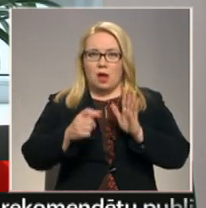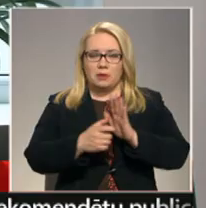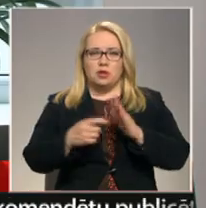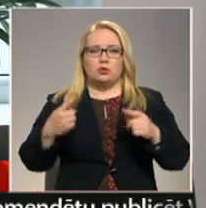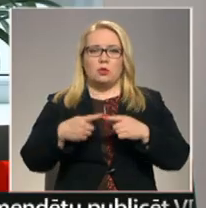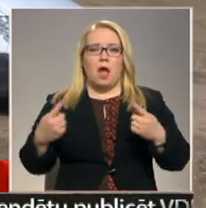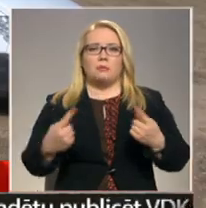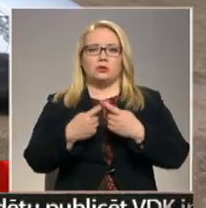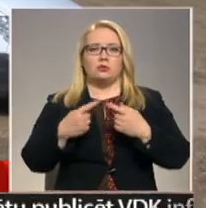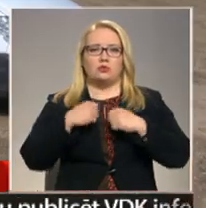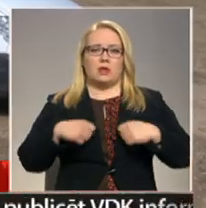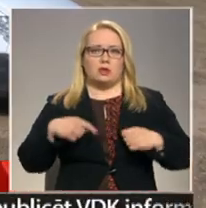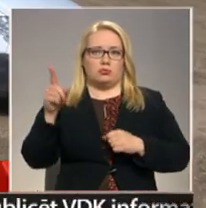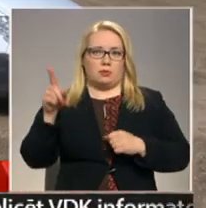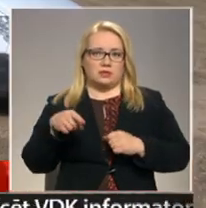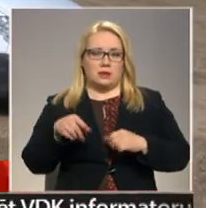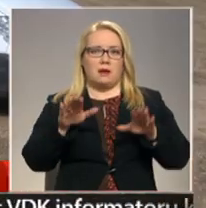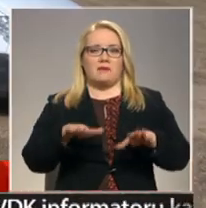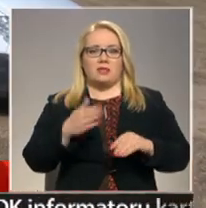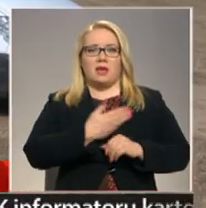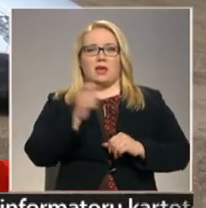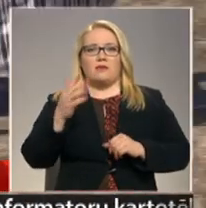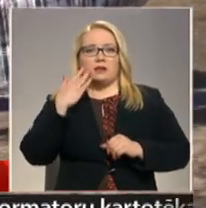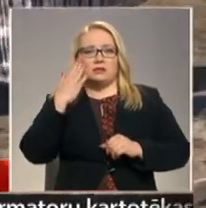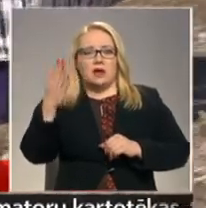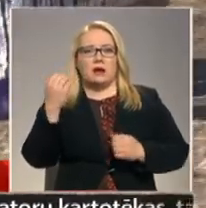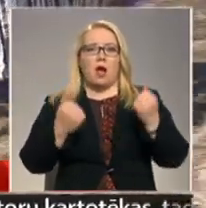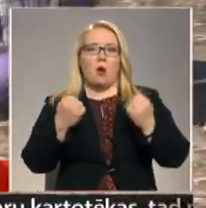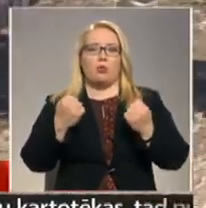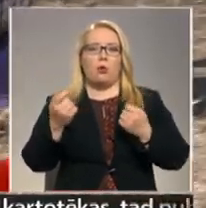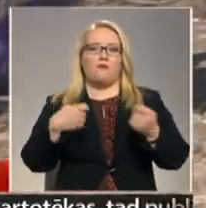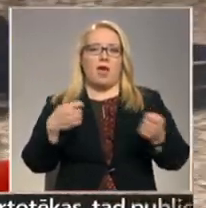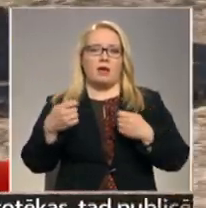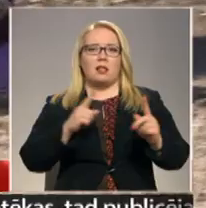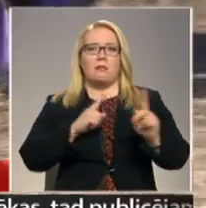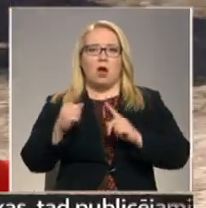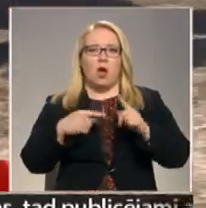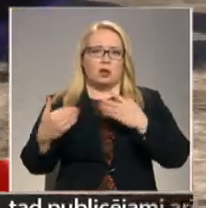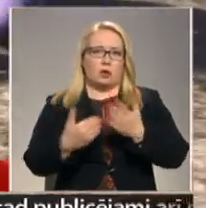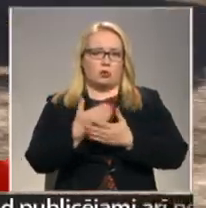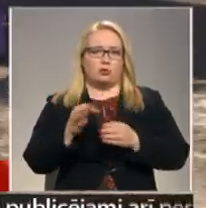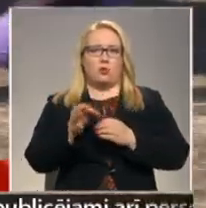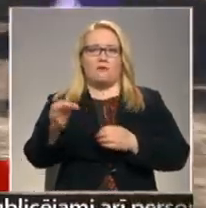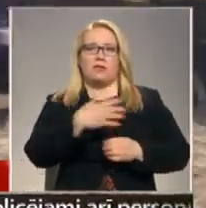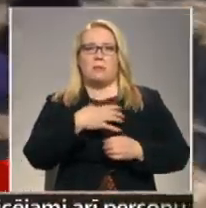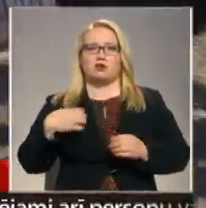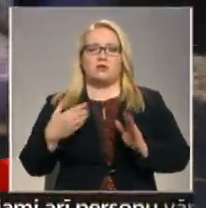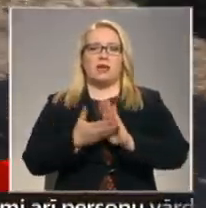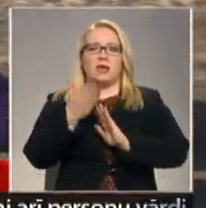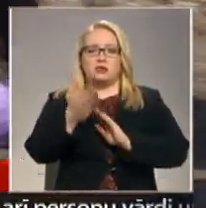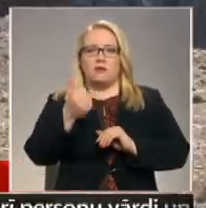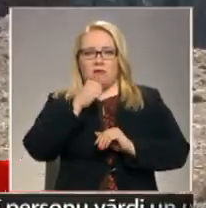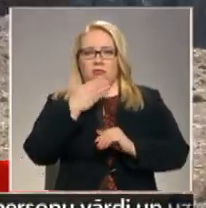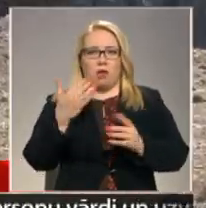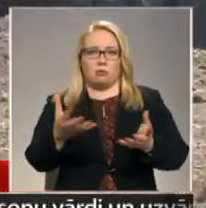prasības. Vietējie cer, ka iepriekšējos autoveikla maršrutus izdosies atjaunot. Noda pašvaldībā, gan iesnēgumi par to nav